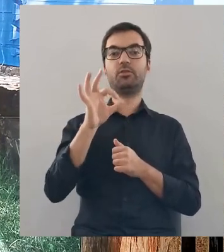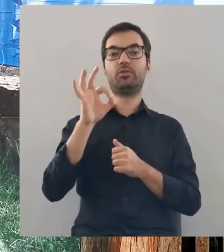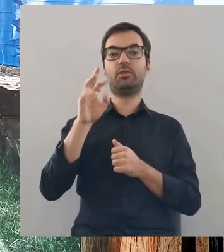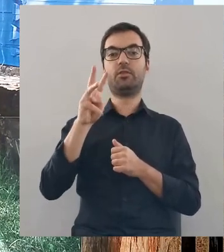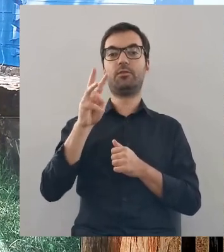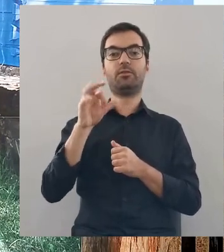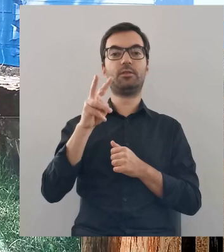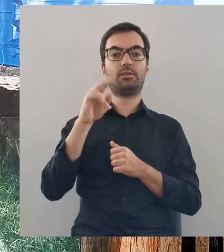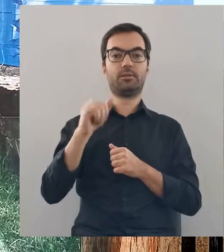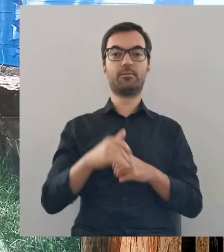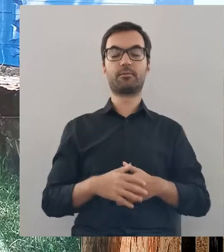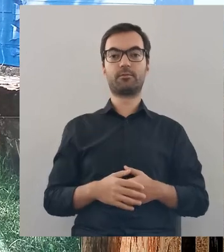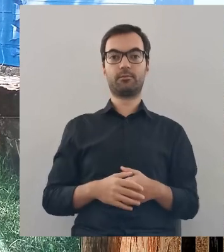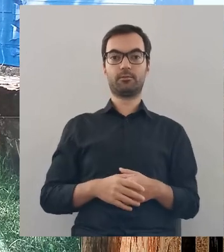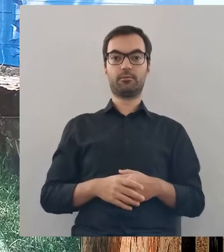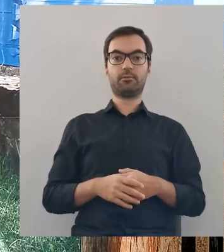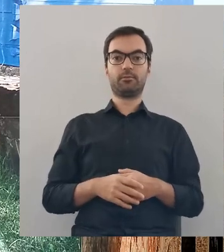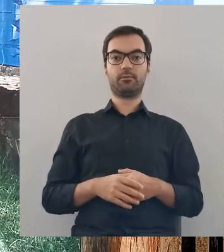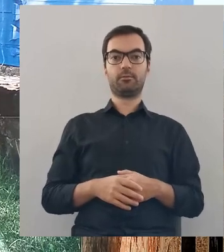Kossowa, Kossowski.